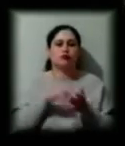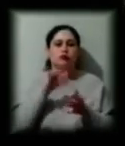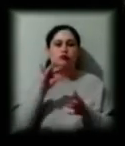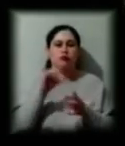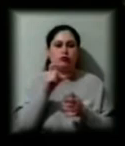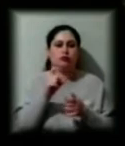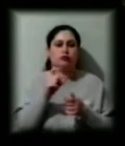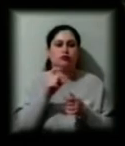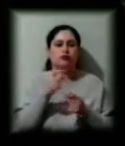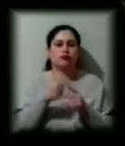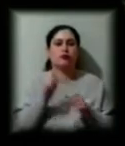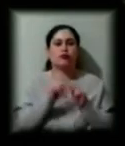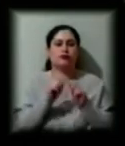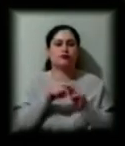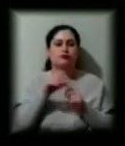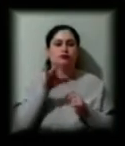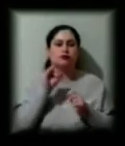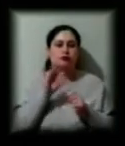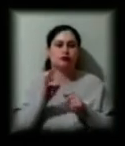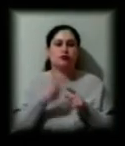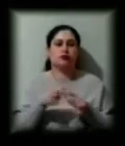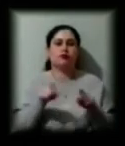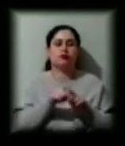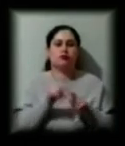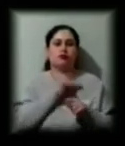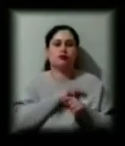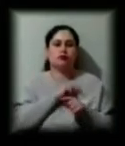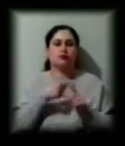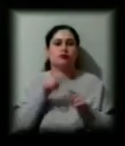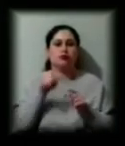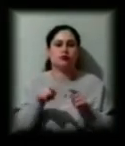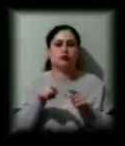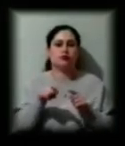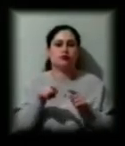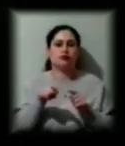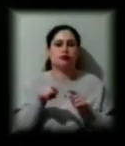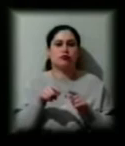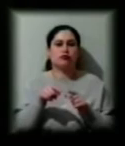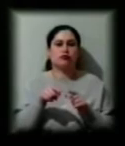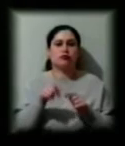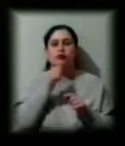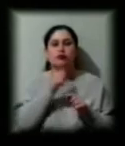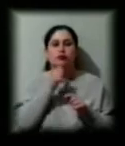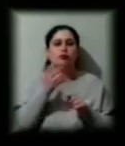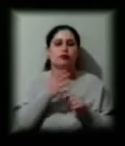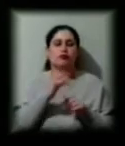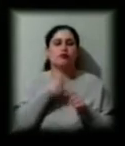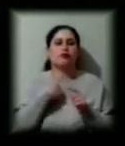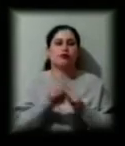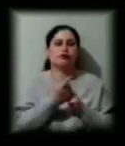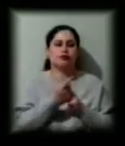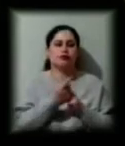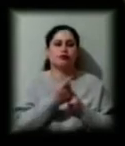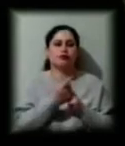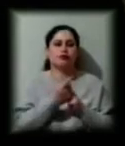контролювати їх стан, а також опрацьовувати ті проби, які ми виявляємо в